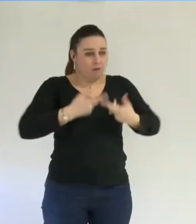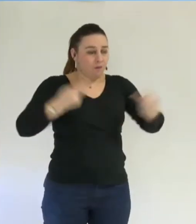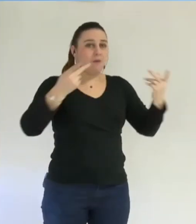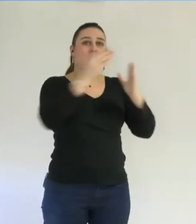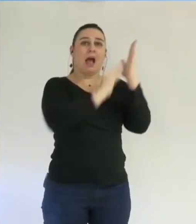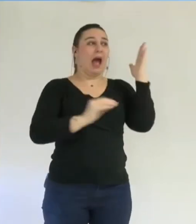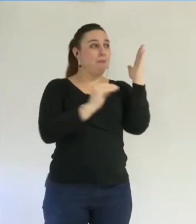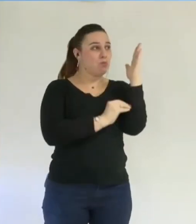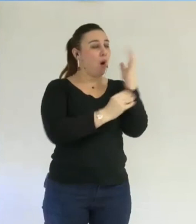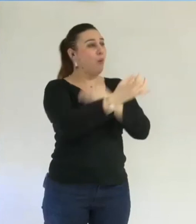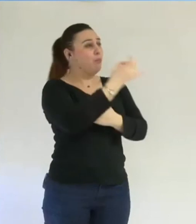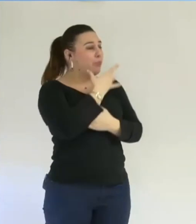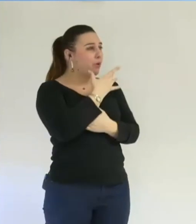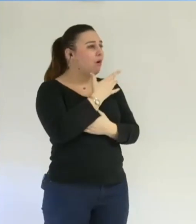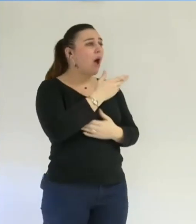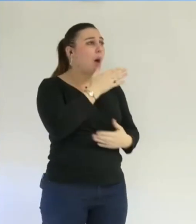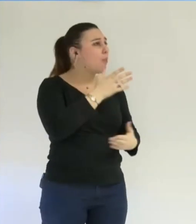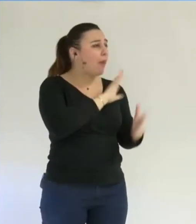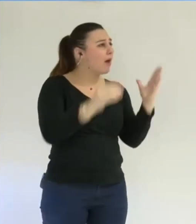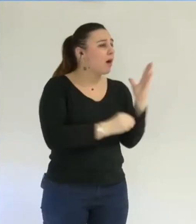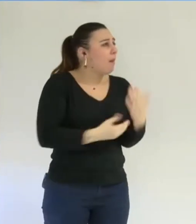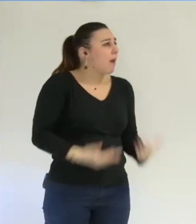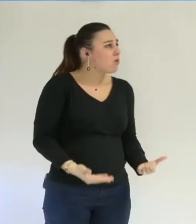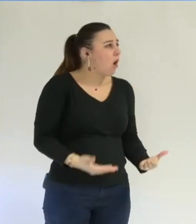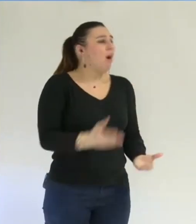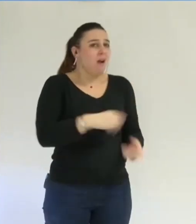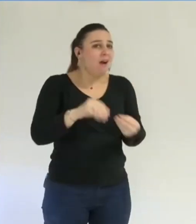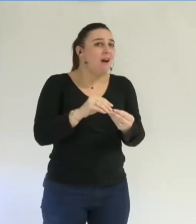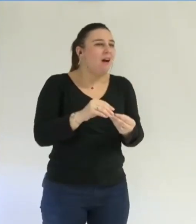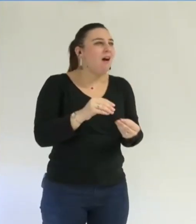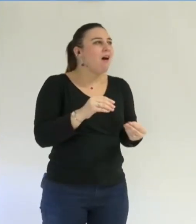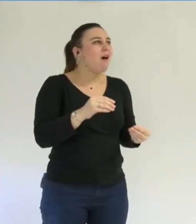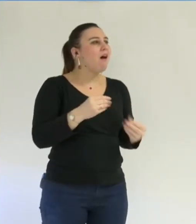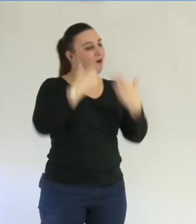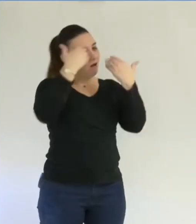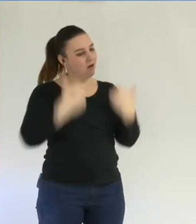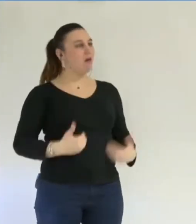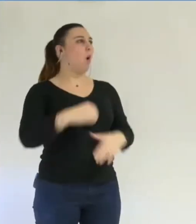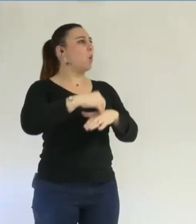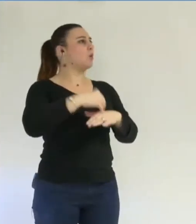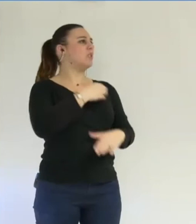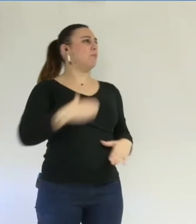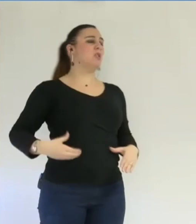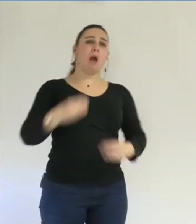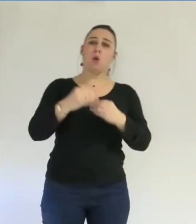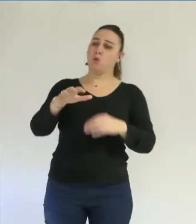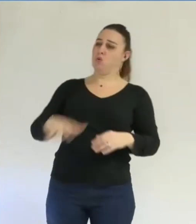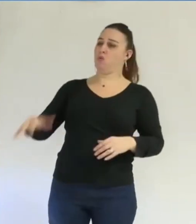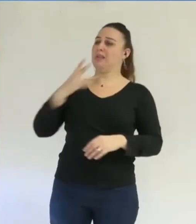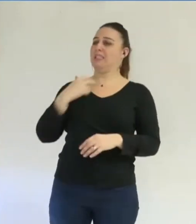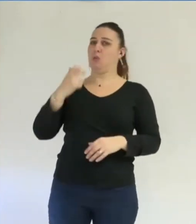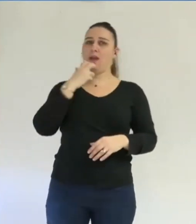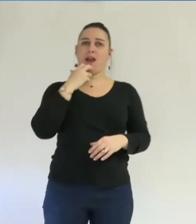amendement que vous déclarez non recevable et qui ne permet donc pas à un conseiller municipal ou à des citoyens de